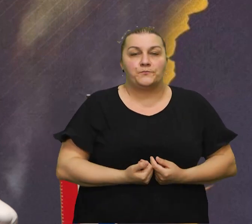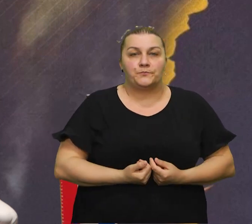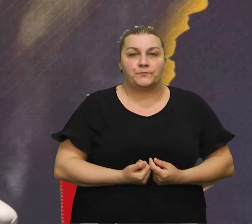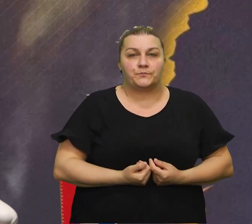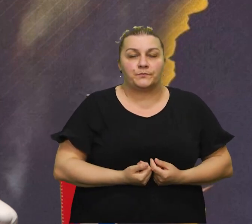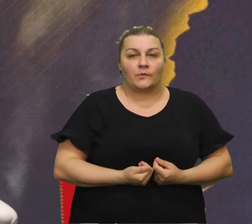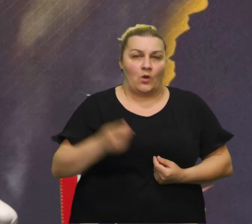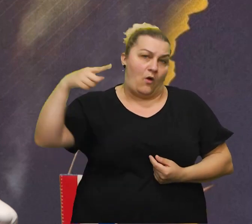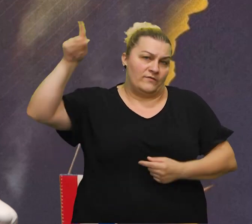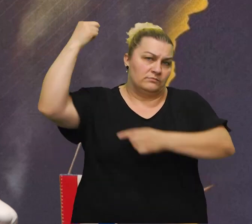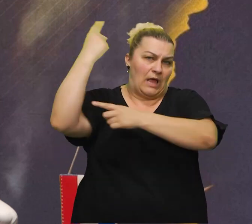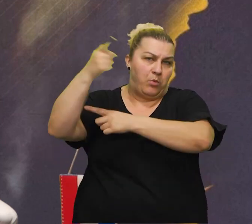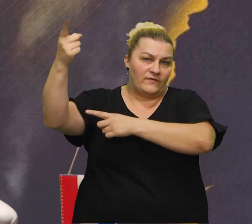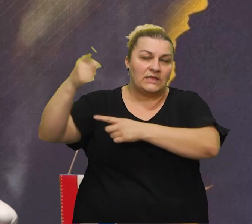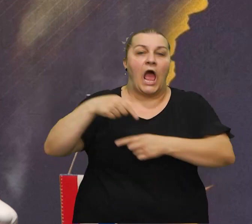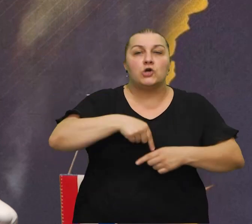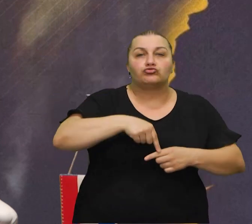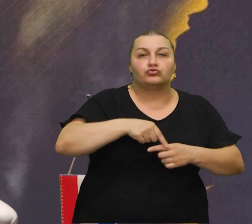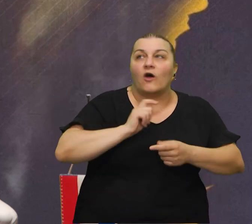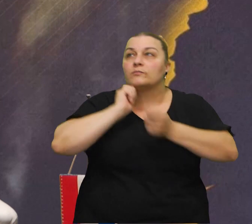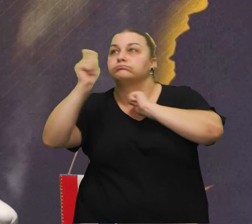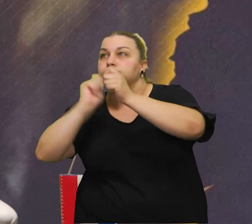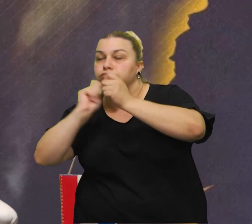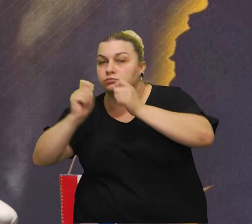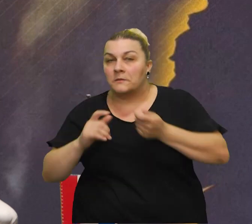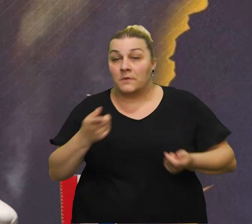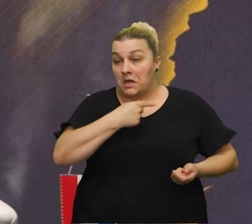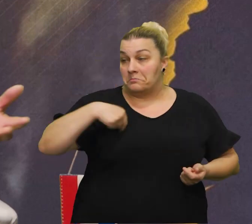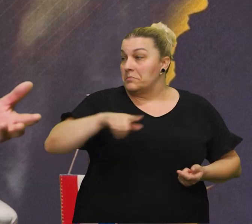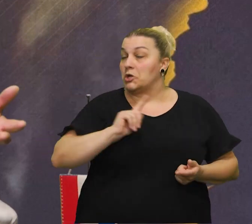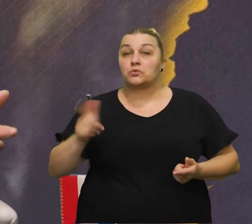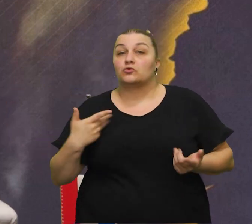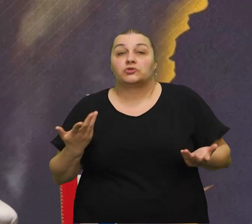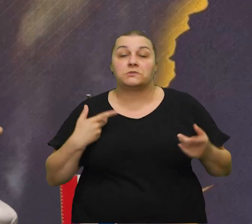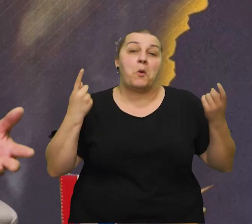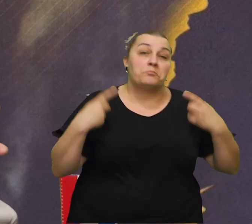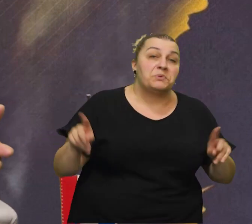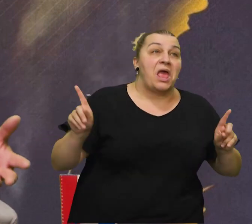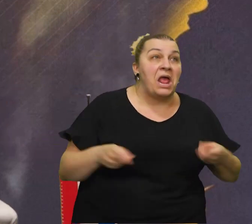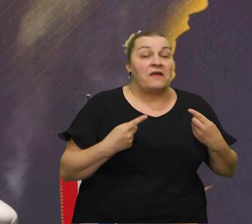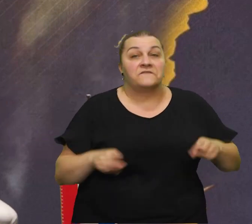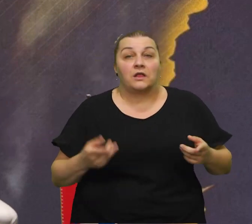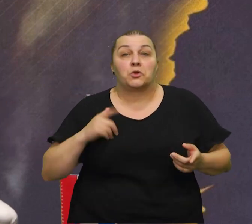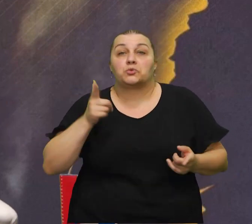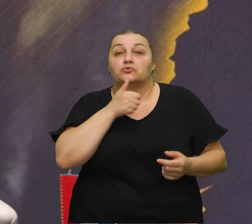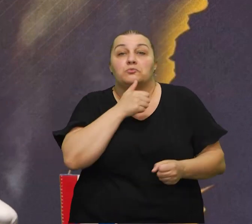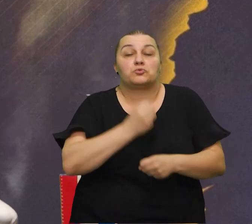komandom i mi doli, šta ćemo drugo, možemo samo pivati, moramo jedan